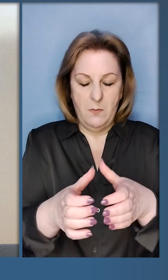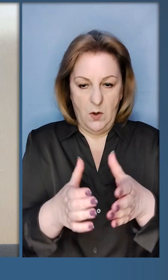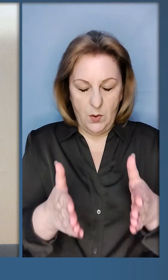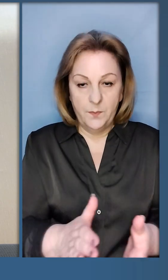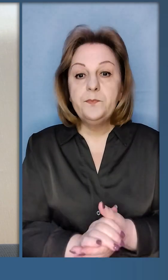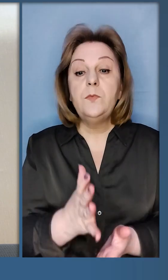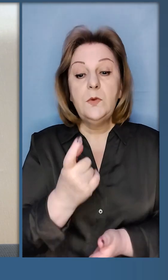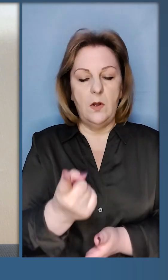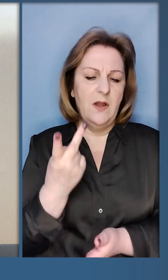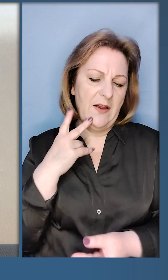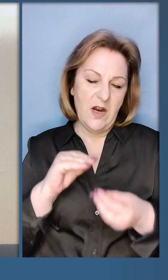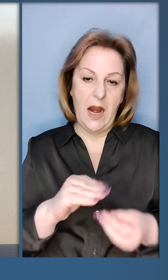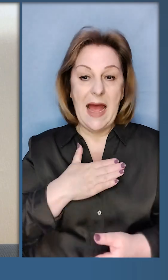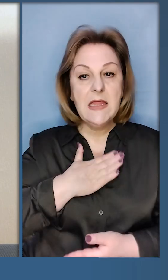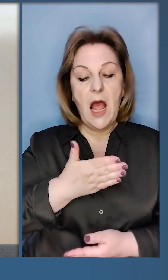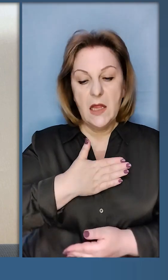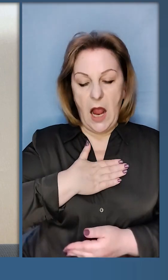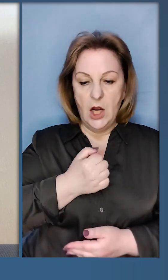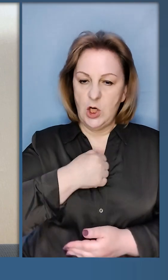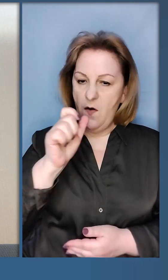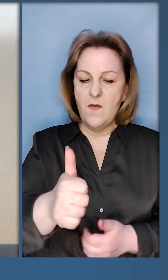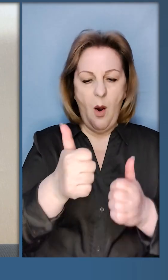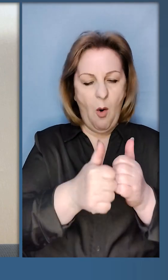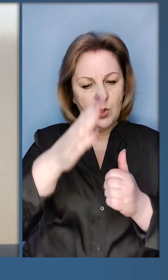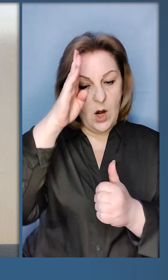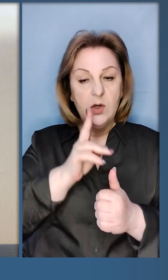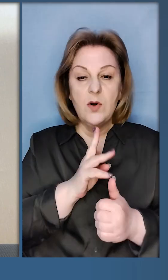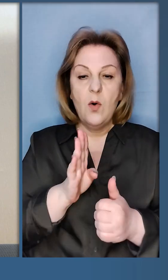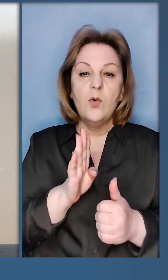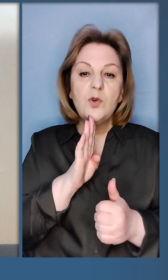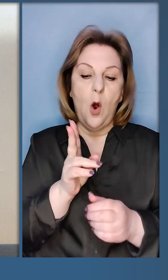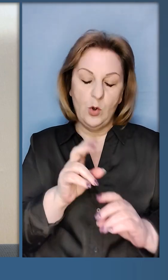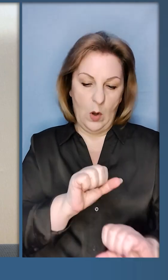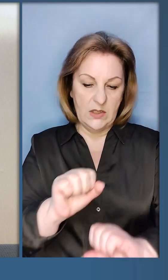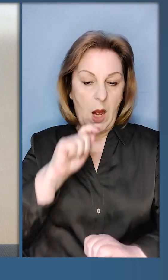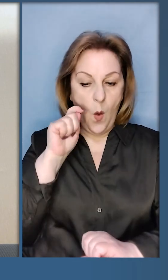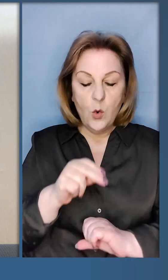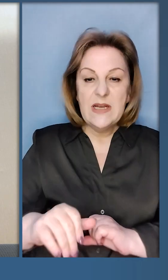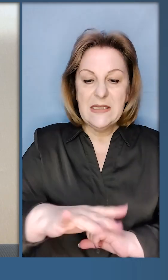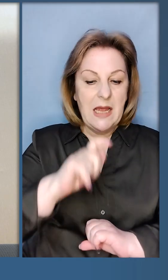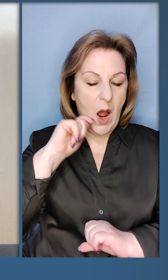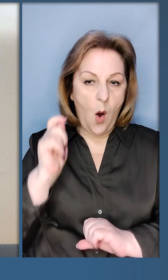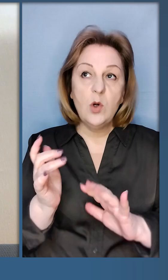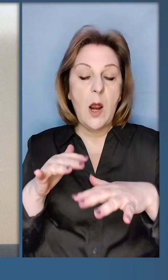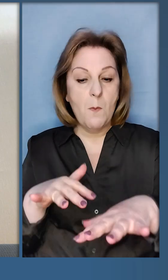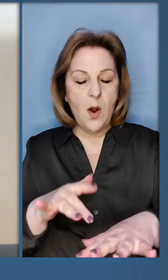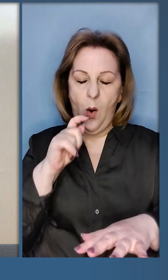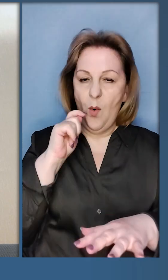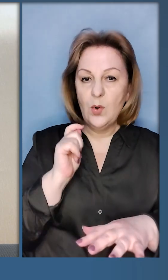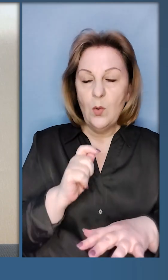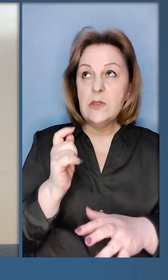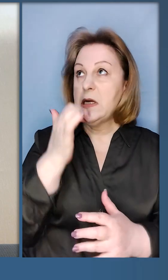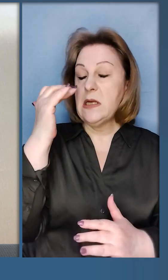СІМКИ. Ще одне. Як і завжди, дякую нашим воїнам, кожному і кожній, хто захищає українську землю,